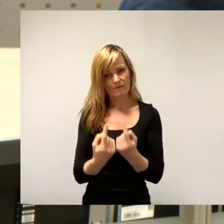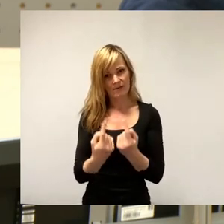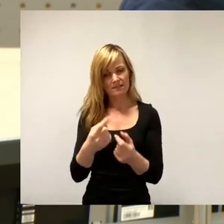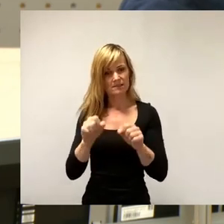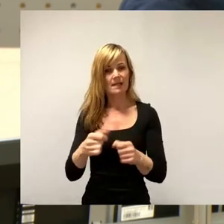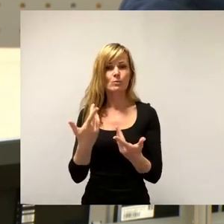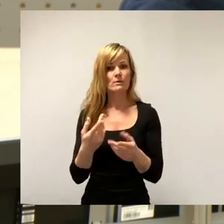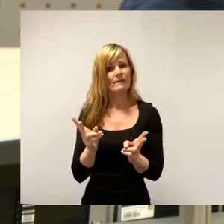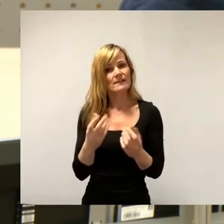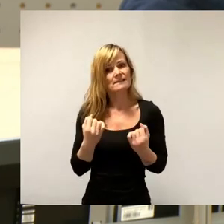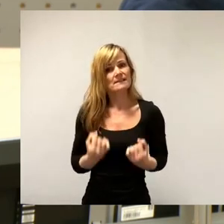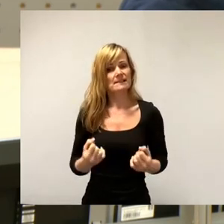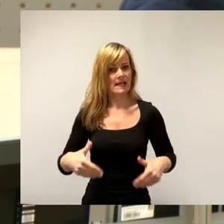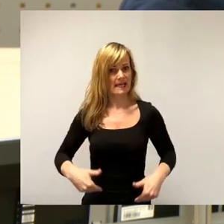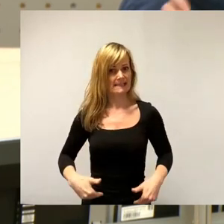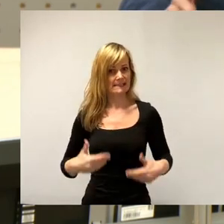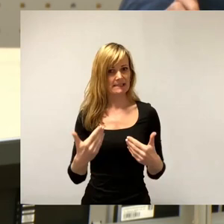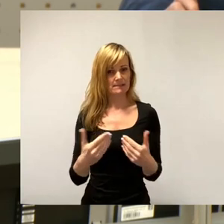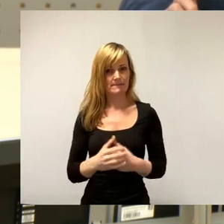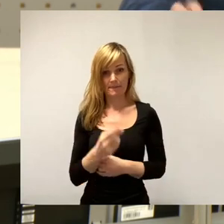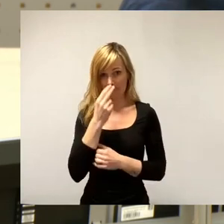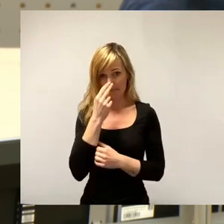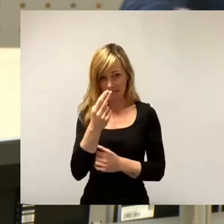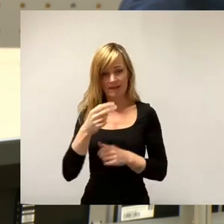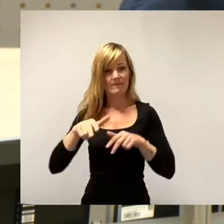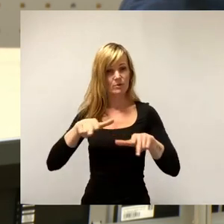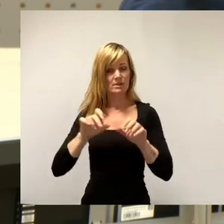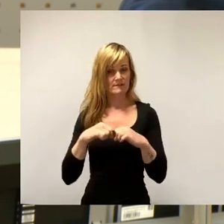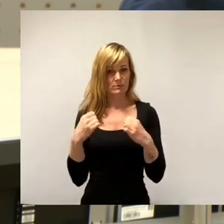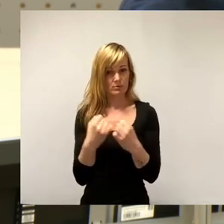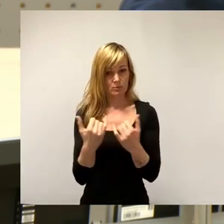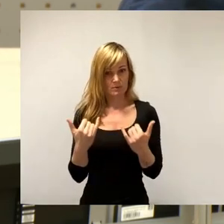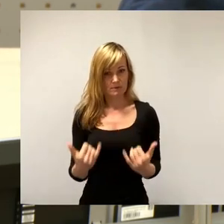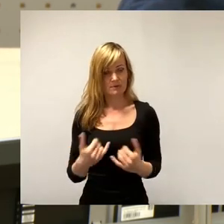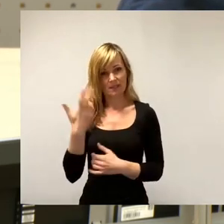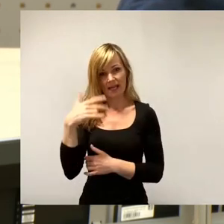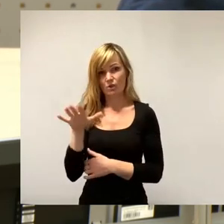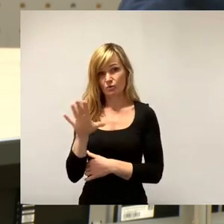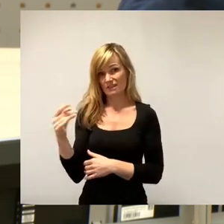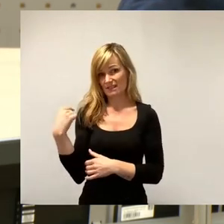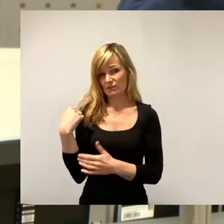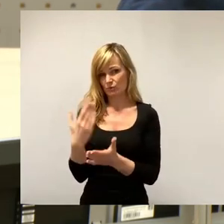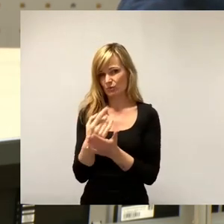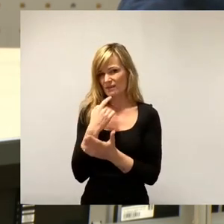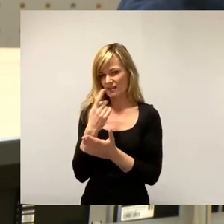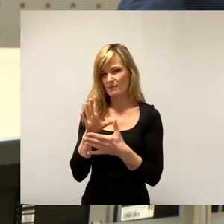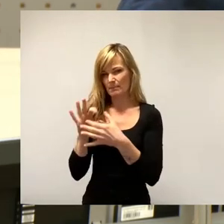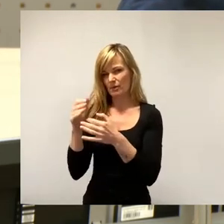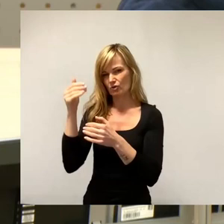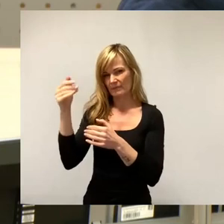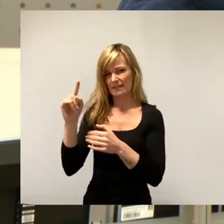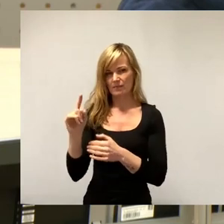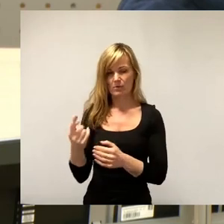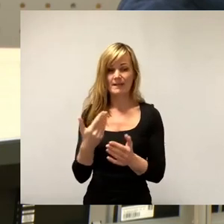Angesichts der derzeitigen wirtschaftlichen Situation in Deutschland, Herr Schulze hat es ja schon angedeutet, ich werde nachher noch einmal darauf eingehen, ist es umso